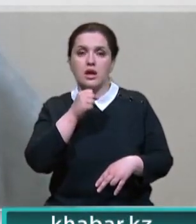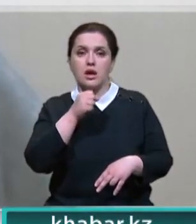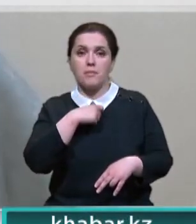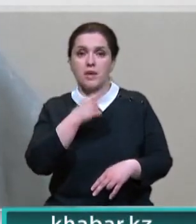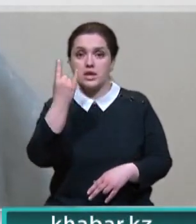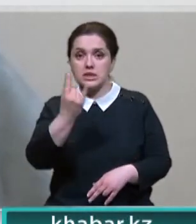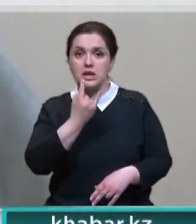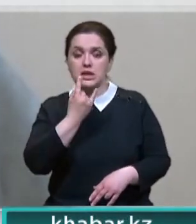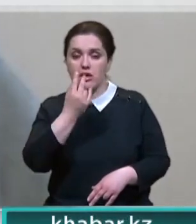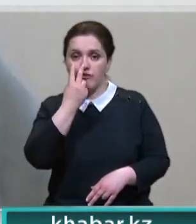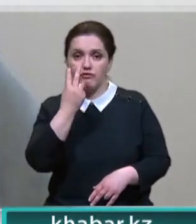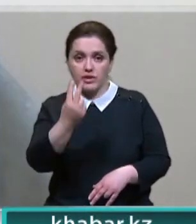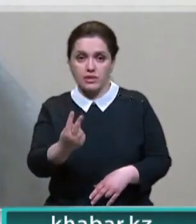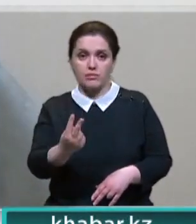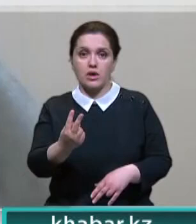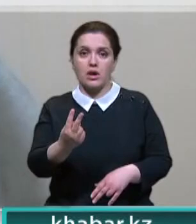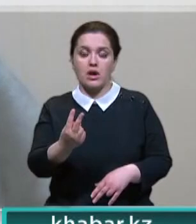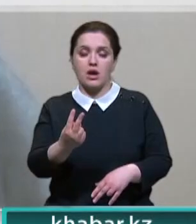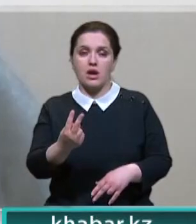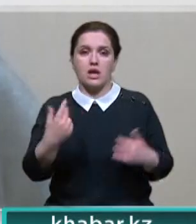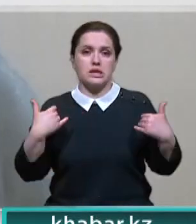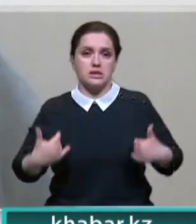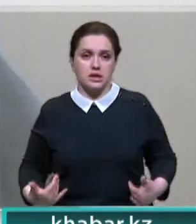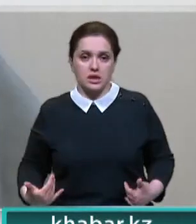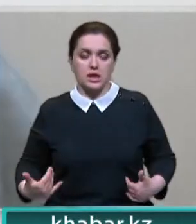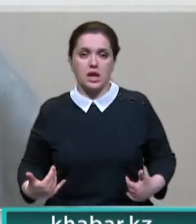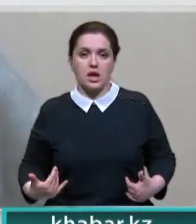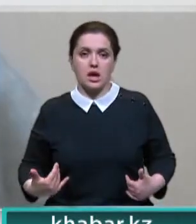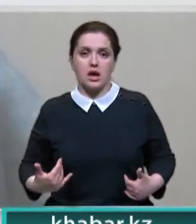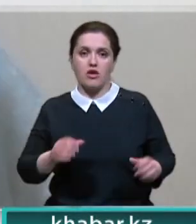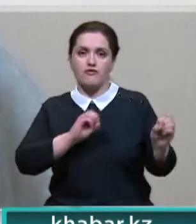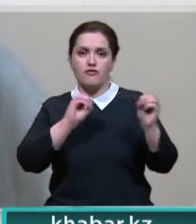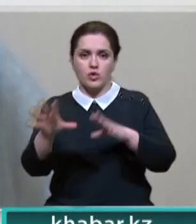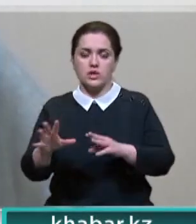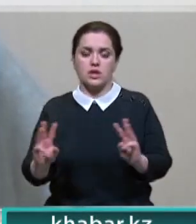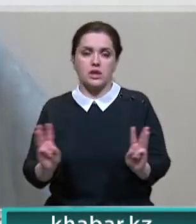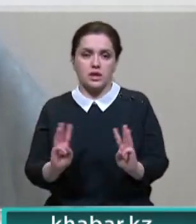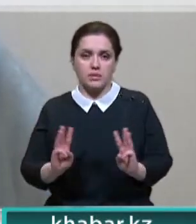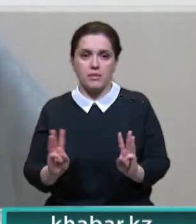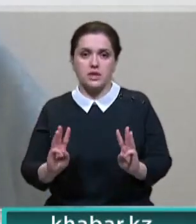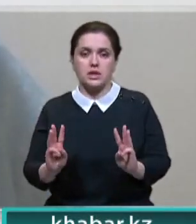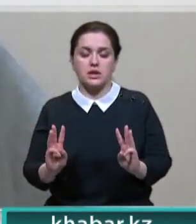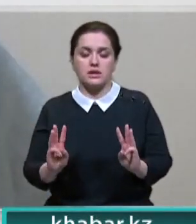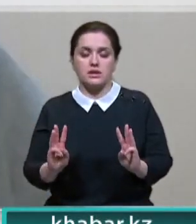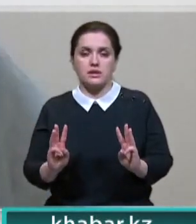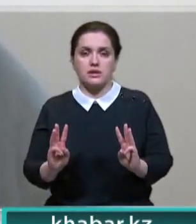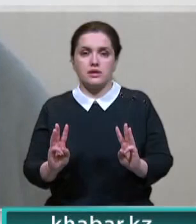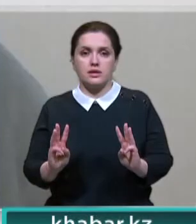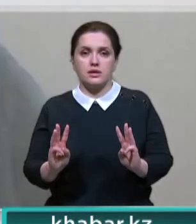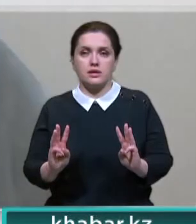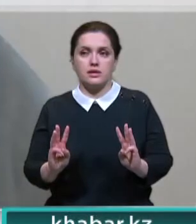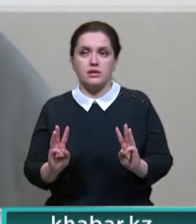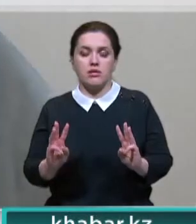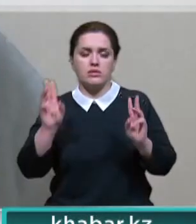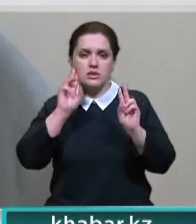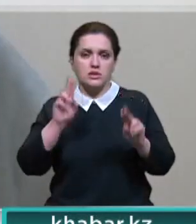окна видим эту ситуацию, что даже тела вывозят на кремацию. И даже не буду говорить